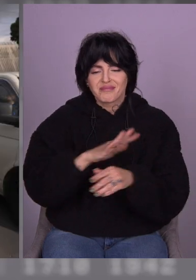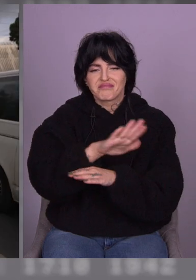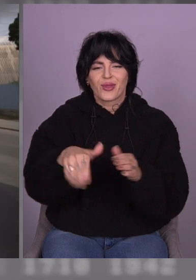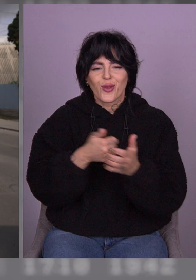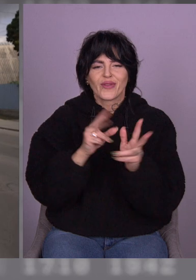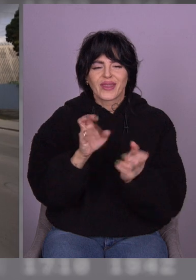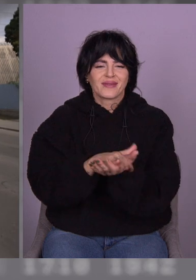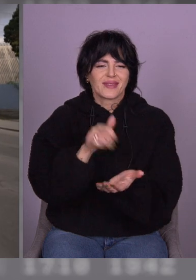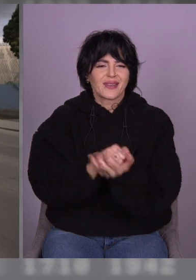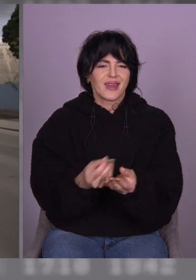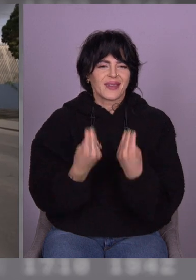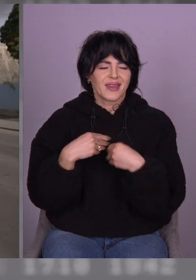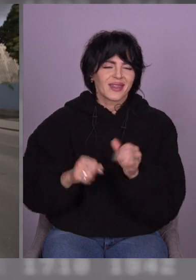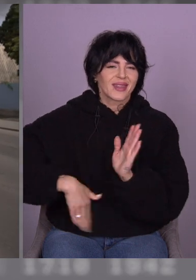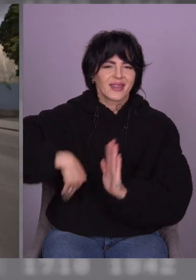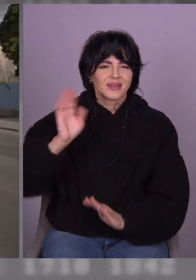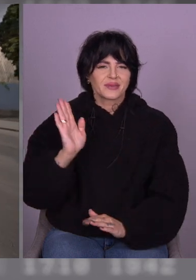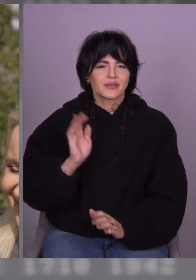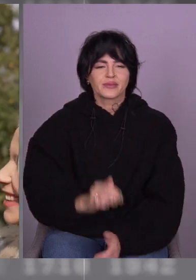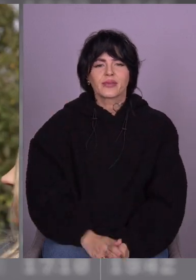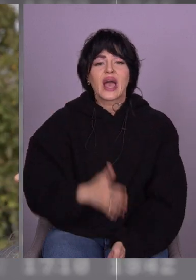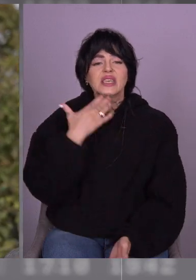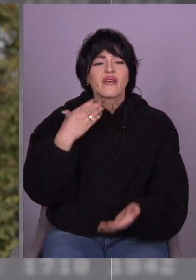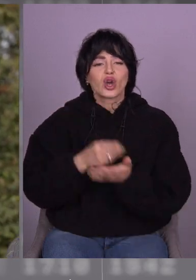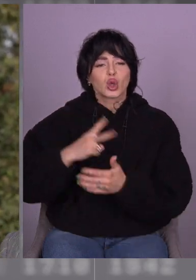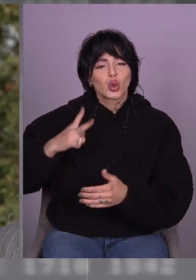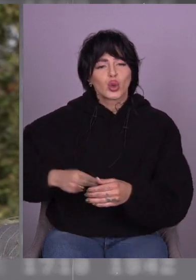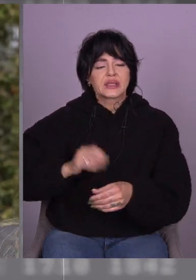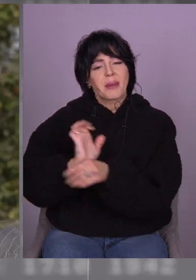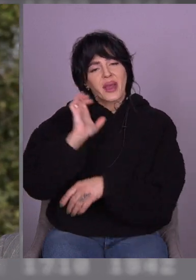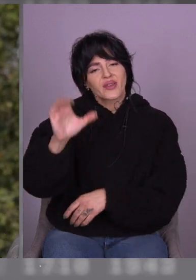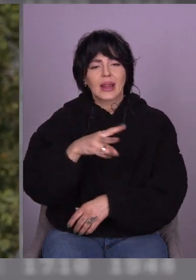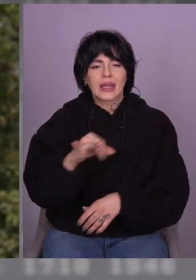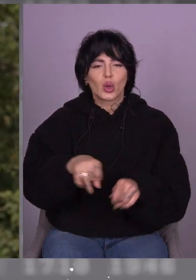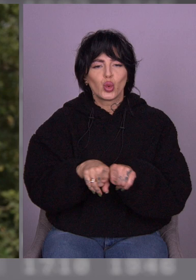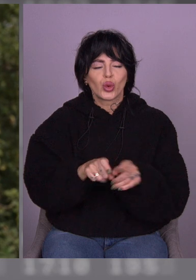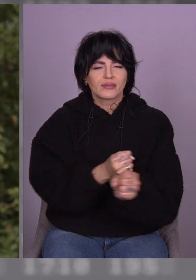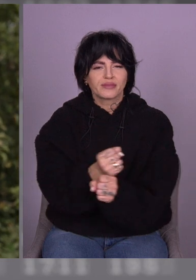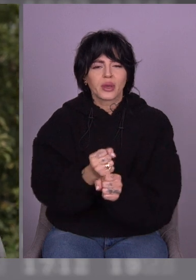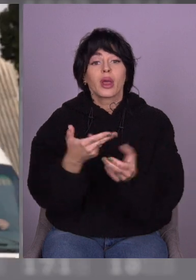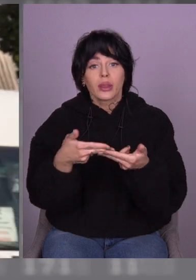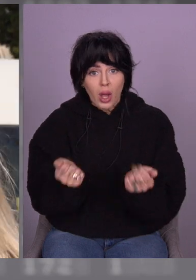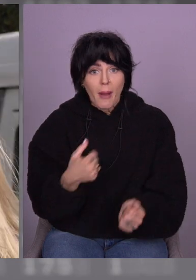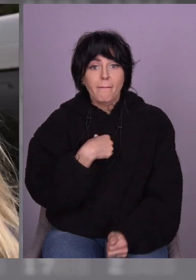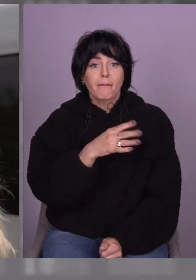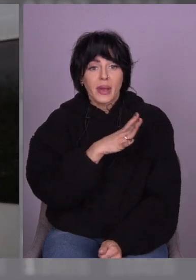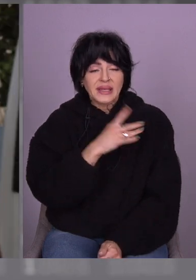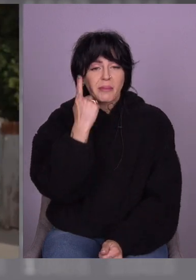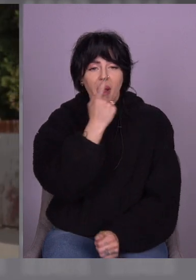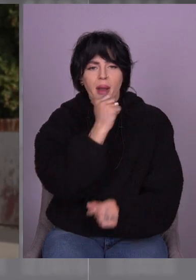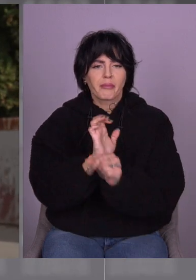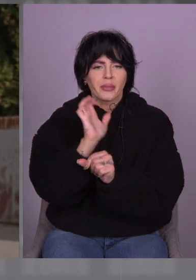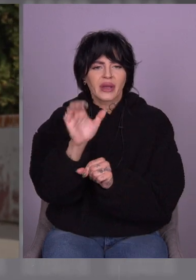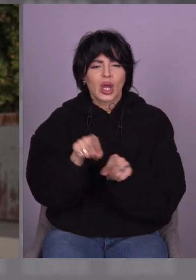натяк. А донькам своїм відправляєте? А як же. Я навіть в Іспанію відправляв огірчики, варіння. Робив